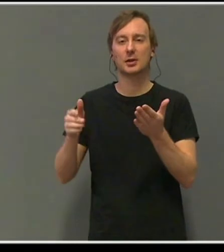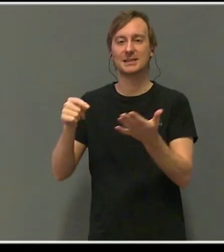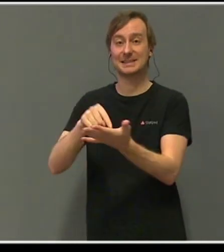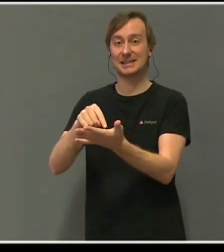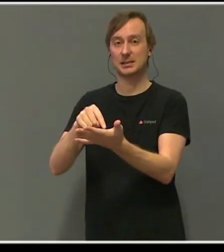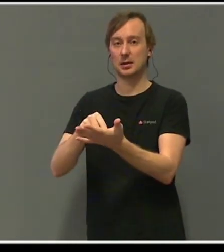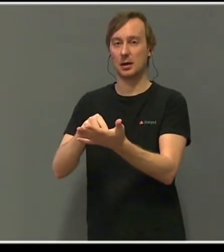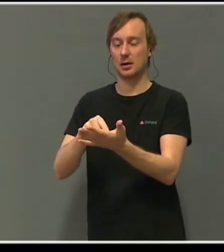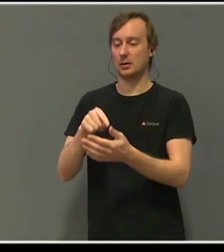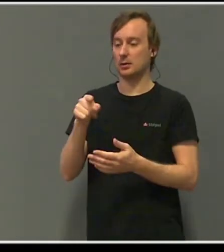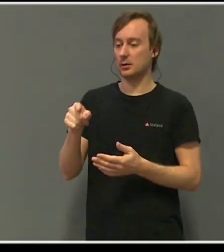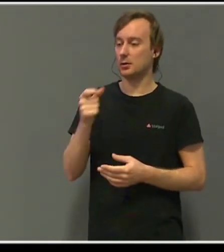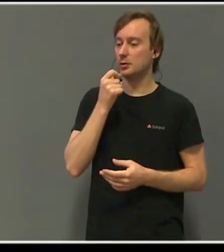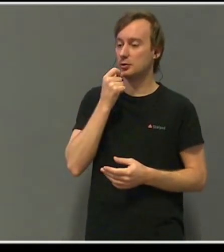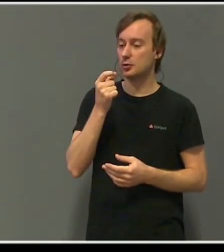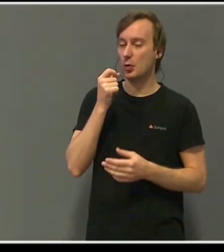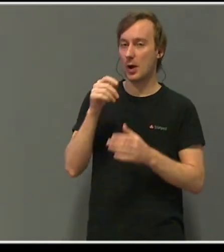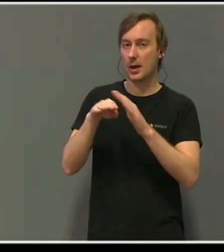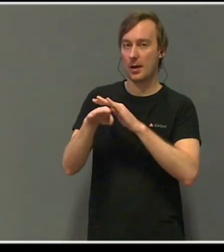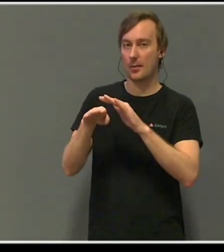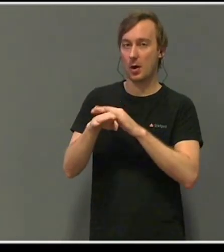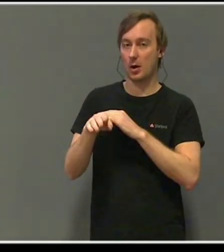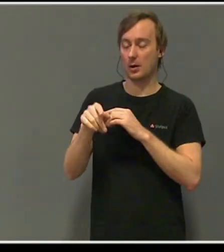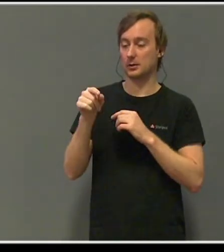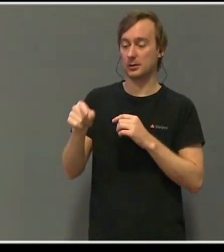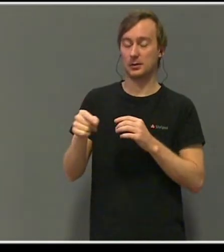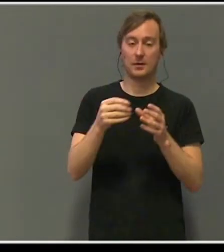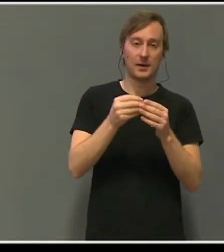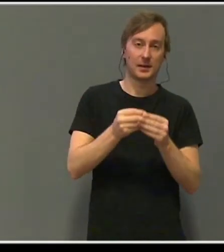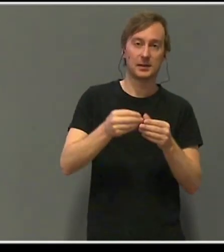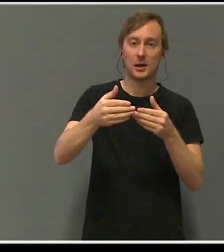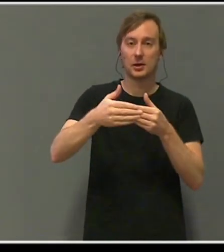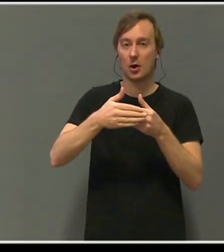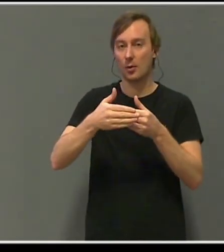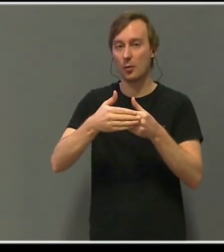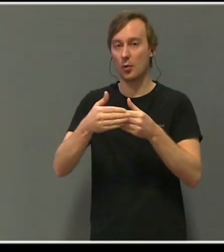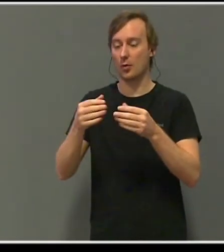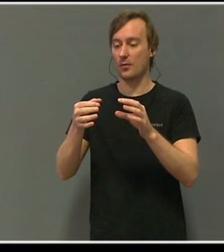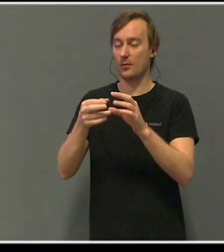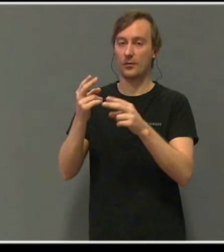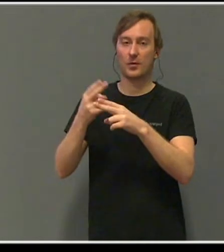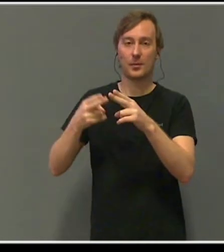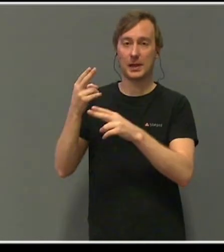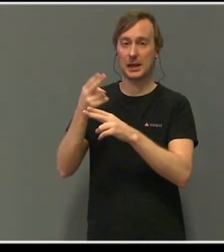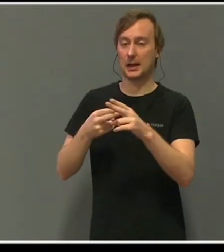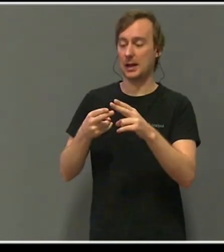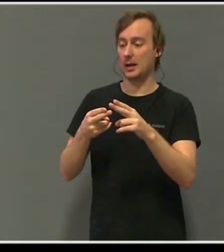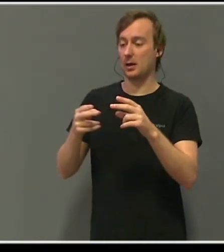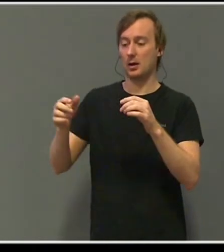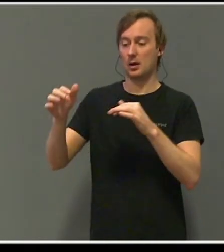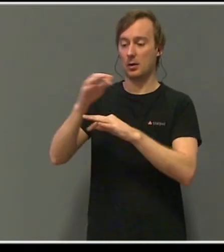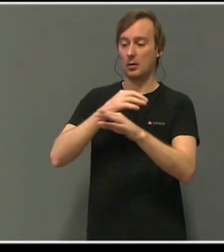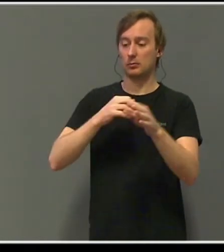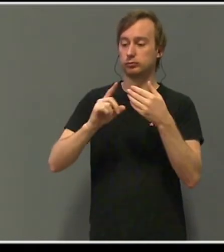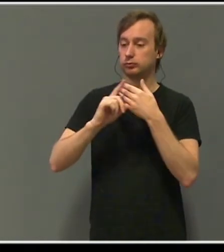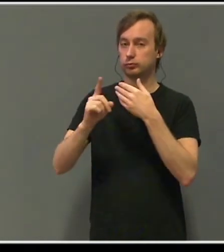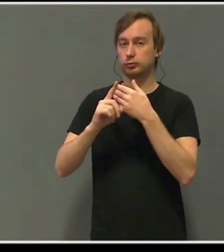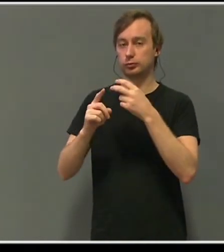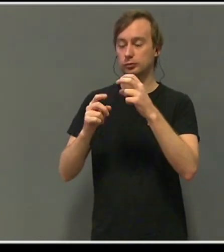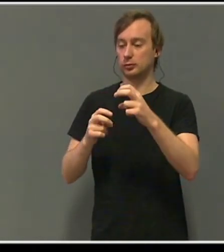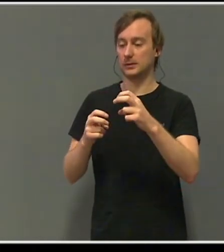i sofaene i stua, og venner, naboer og familie kom og gikk. Blomster, hilsener,